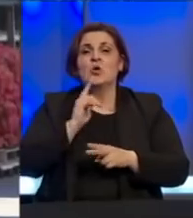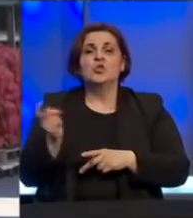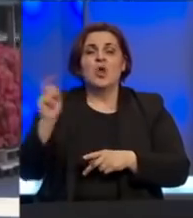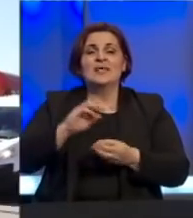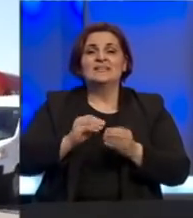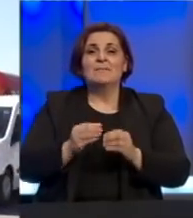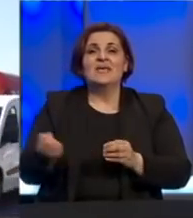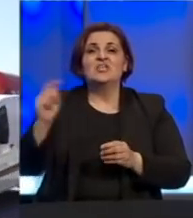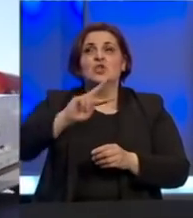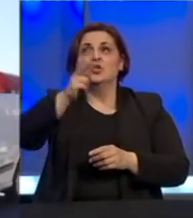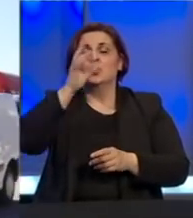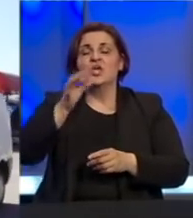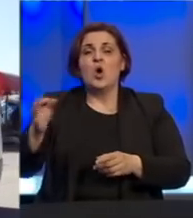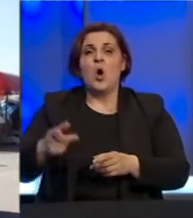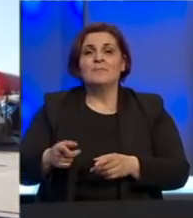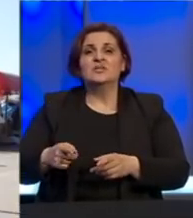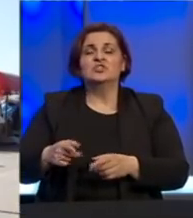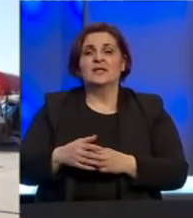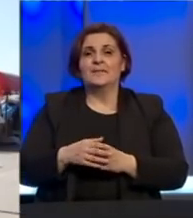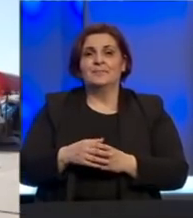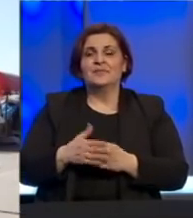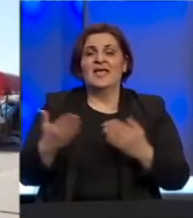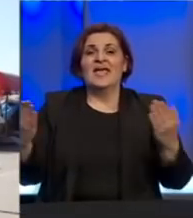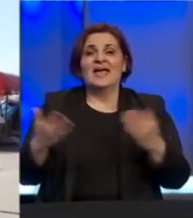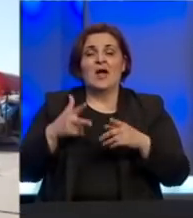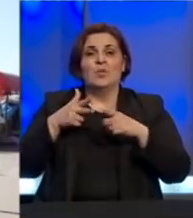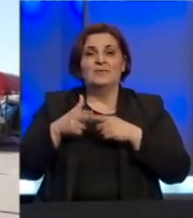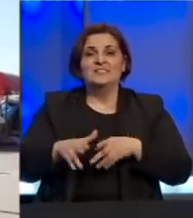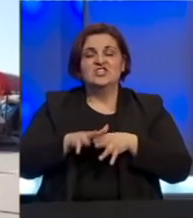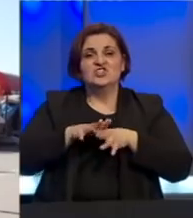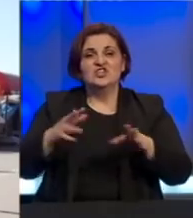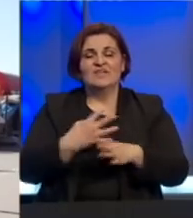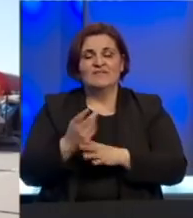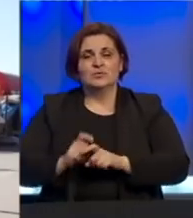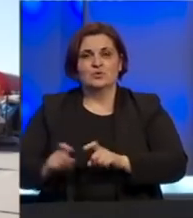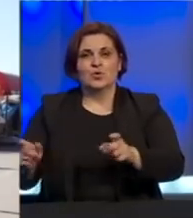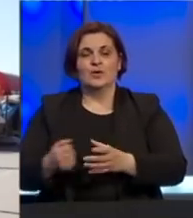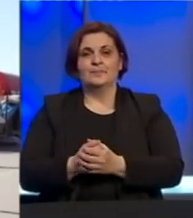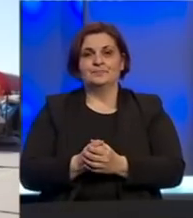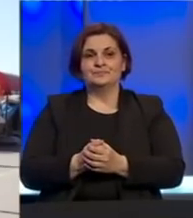pijacvo dolaze iz drugih opštine i lokalnih zajednica kako bi se spriječilo širenje virusa